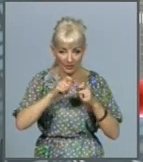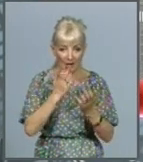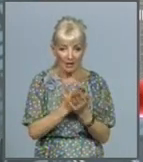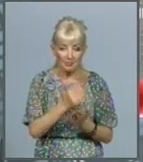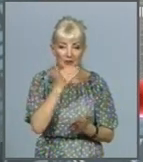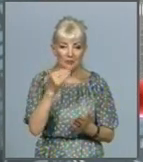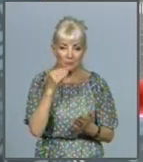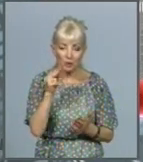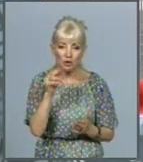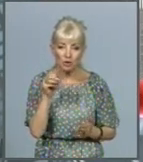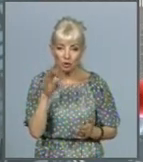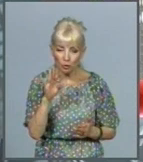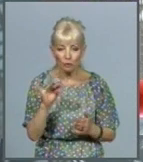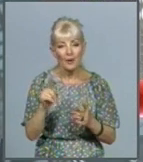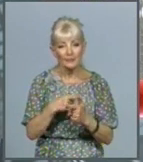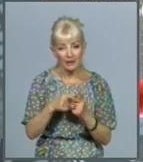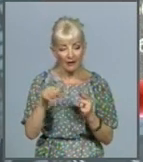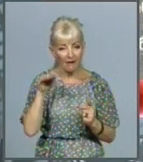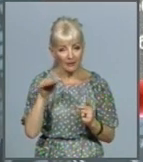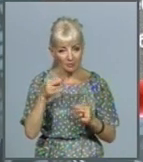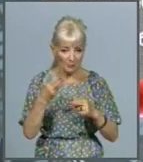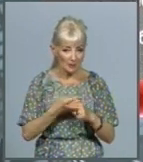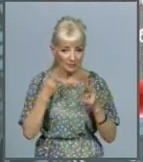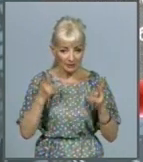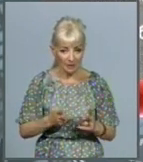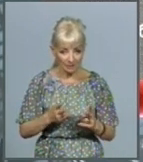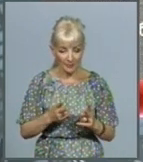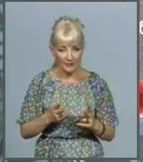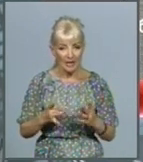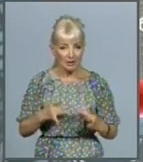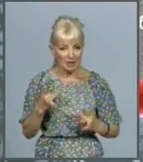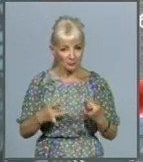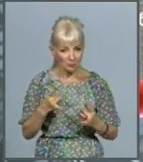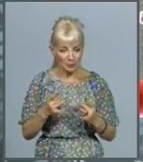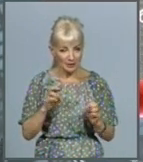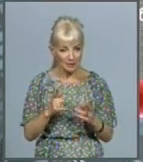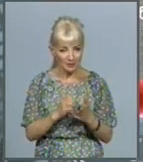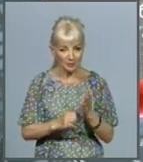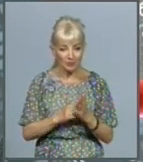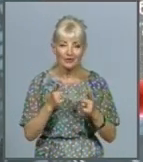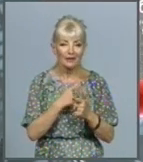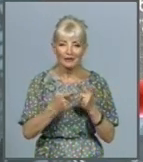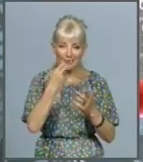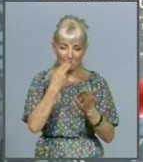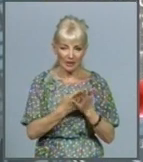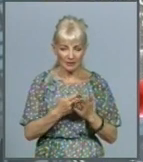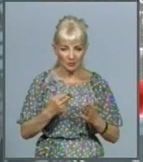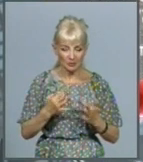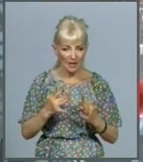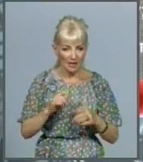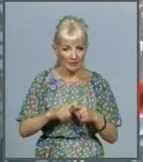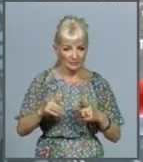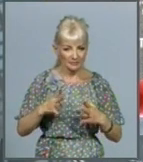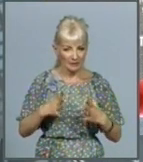або платіжних карток без потреби. Нервує без видимих причин або проявляє нетипову поведінку. Демонструє